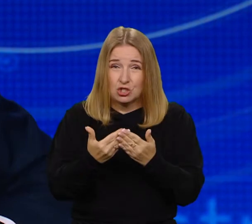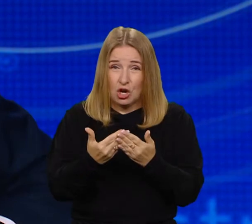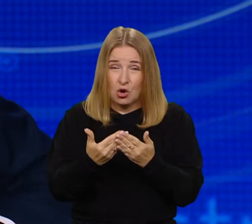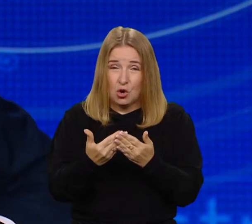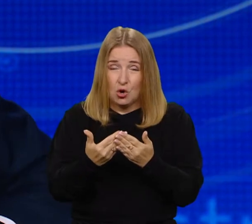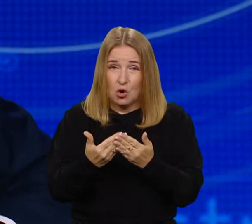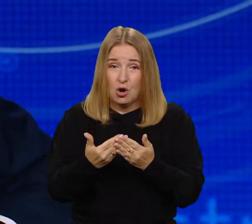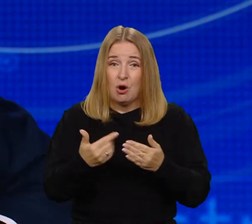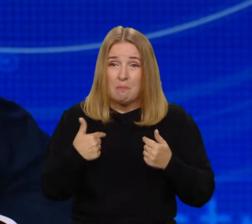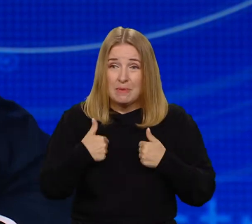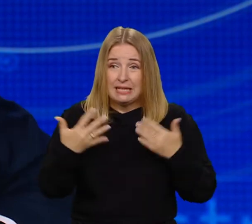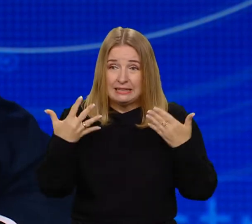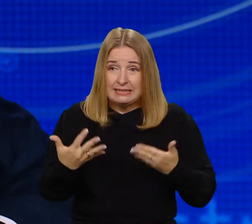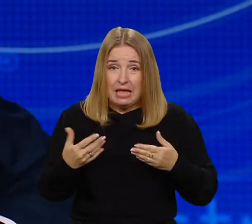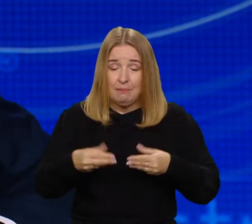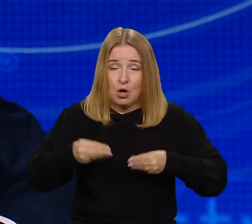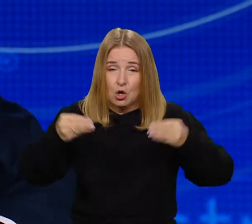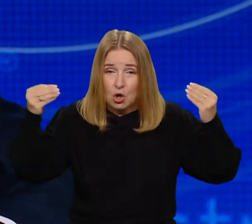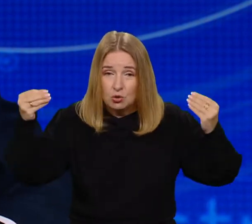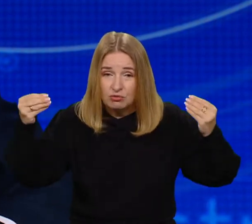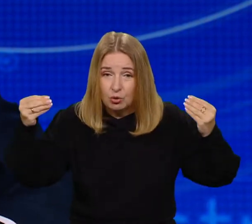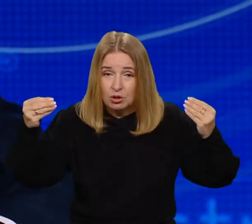rozumieć więcej? Czy myśleć lepiej?